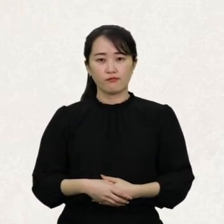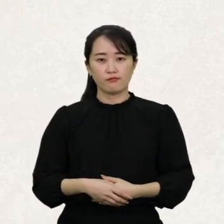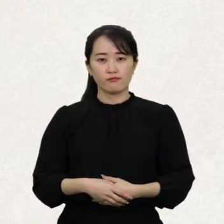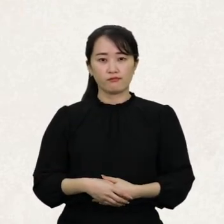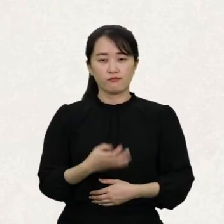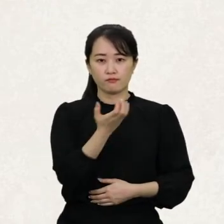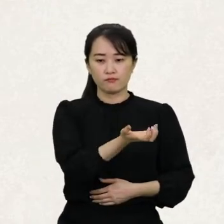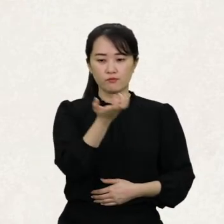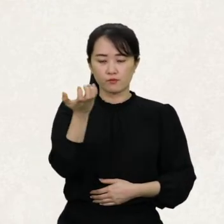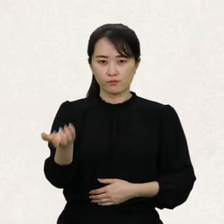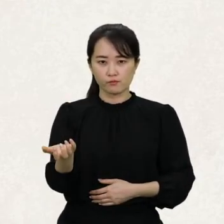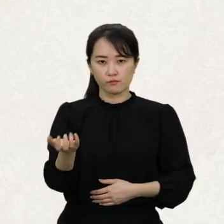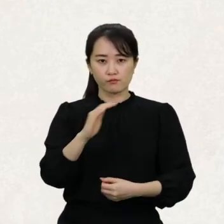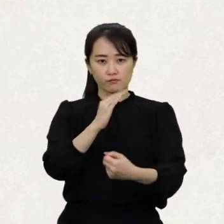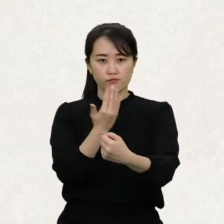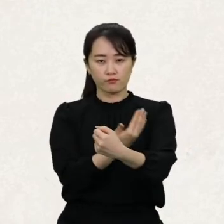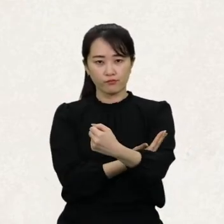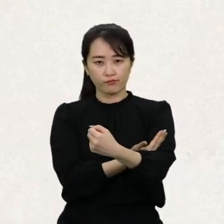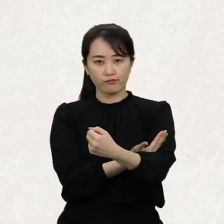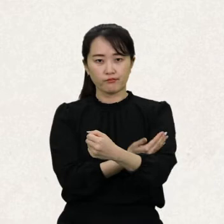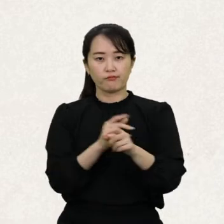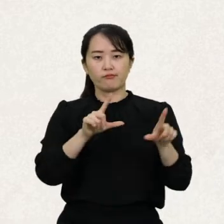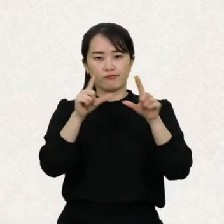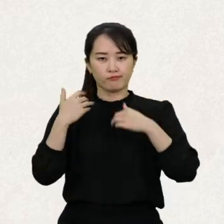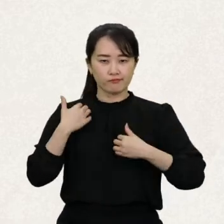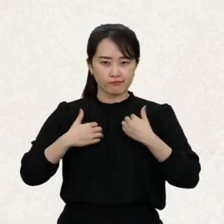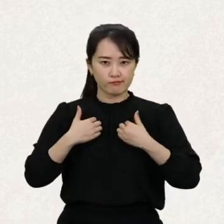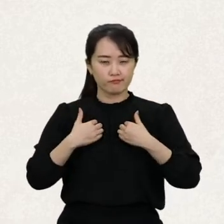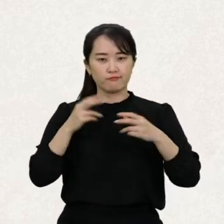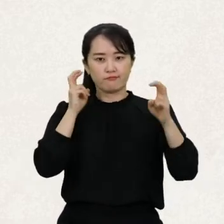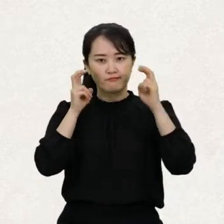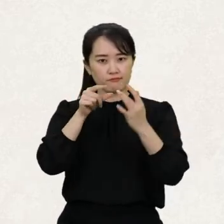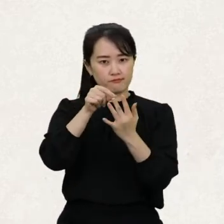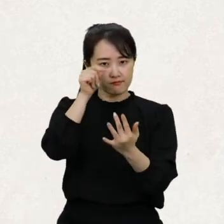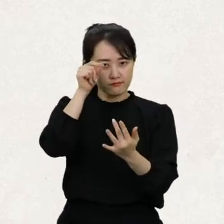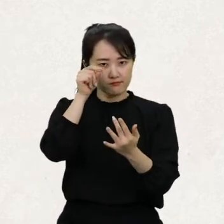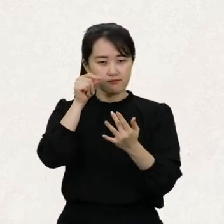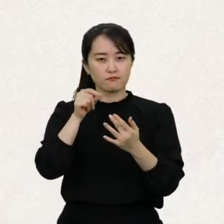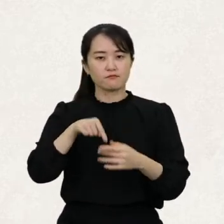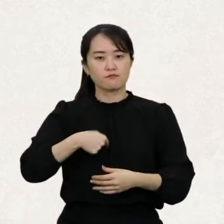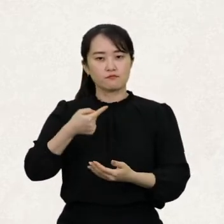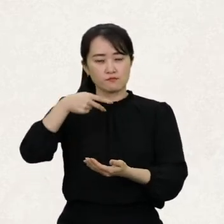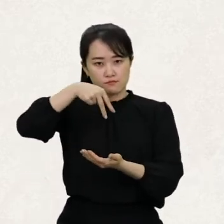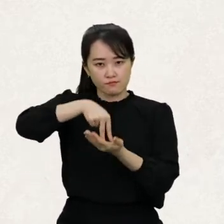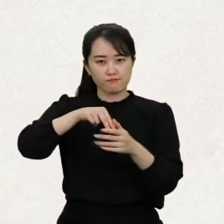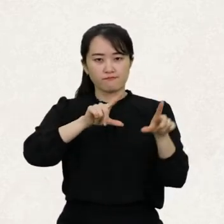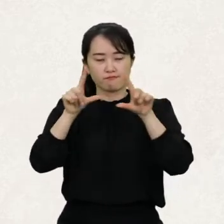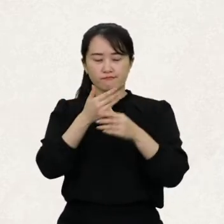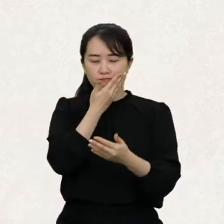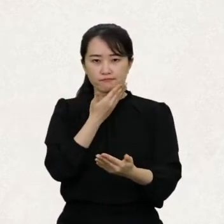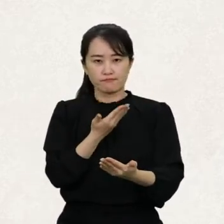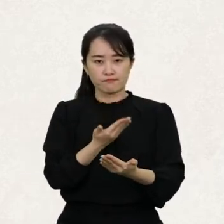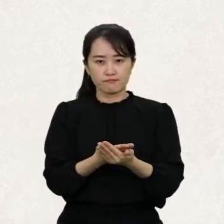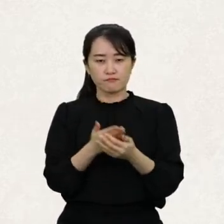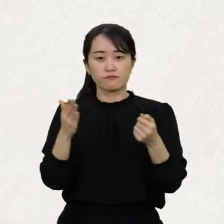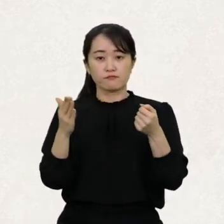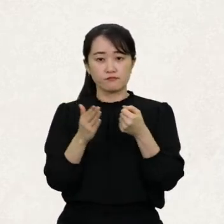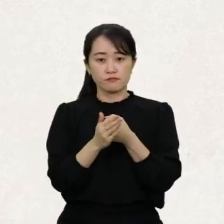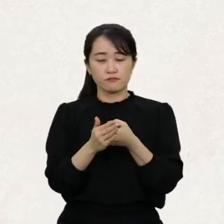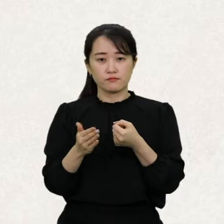이동권은 일상을 누리고 직업을 선택하며 자립적인 삶을 사는 데 매우 중요한 요소이므로